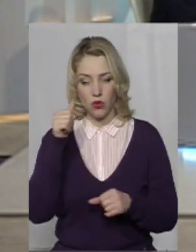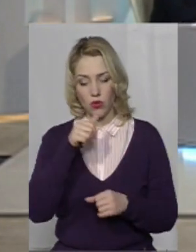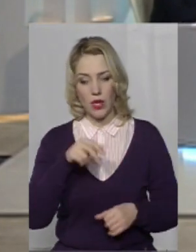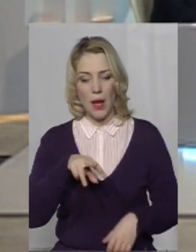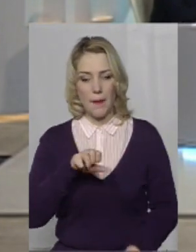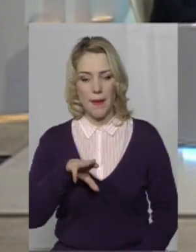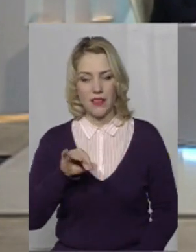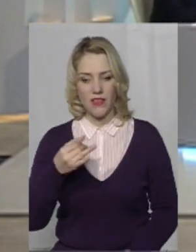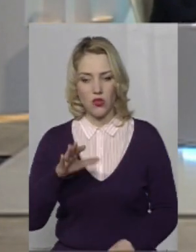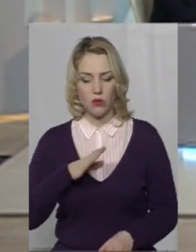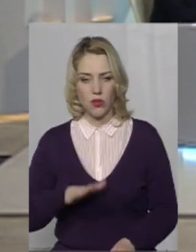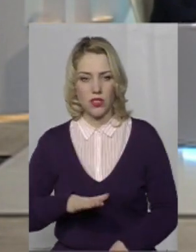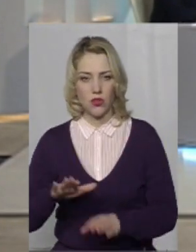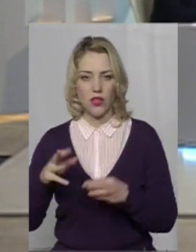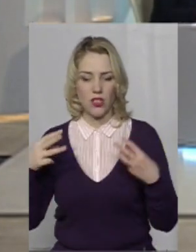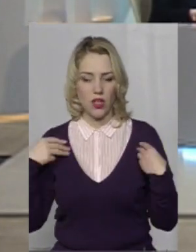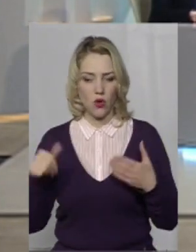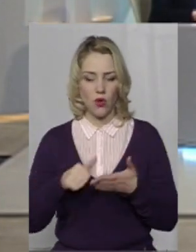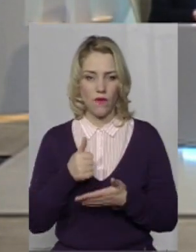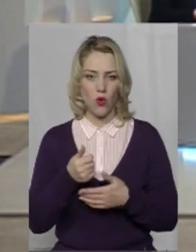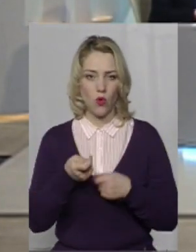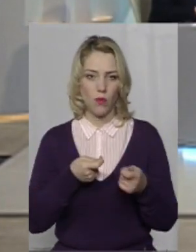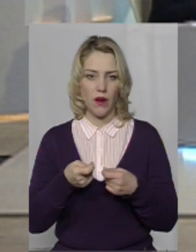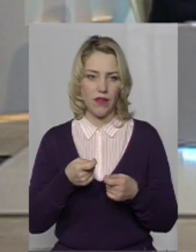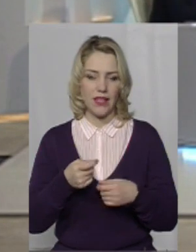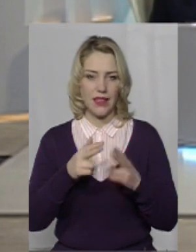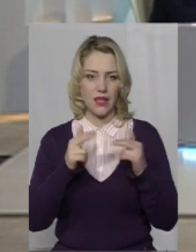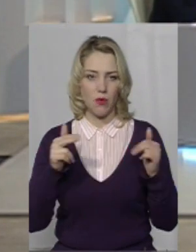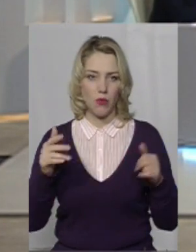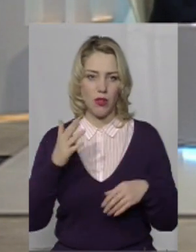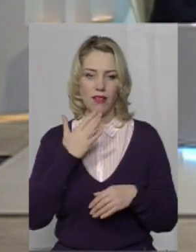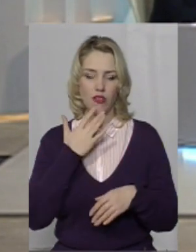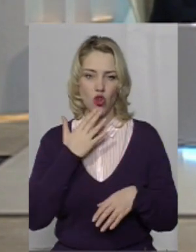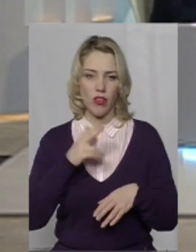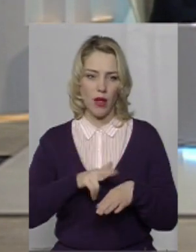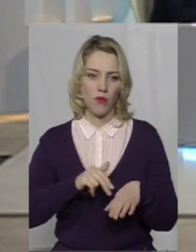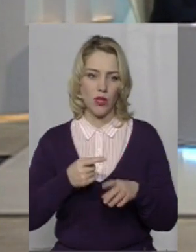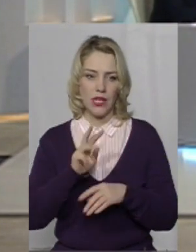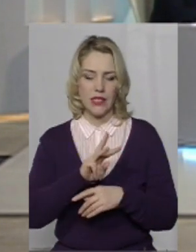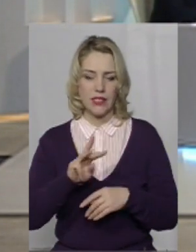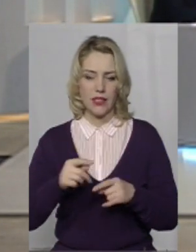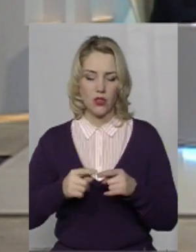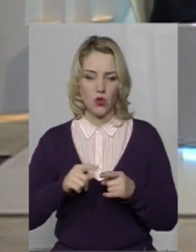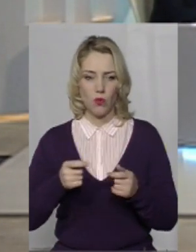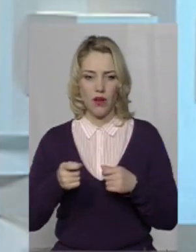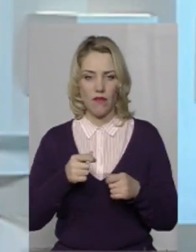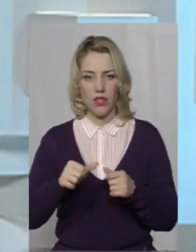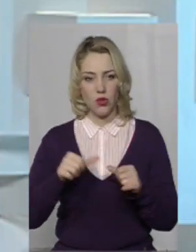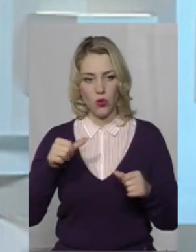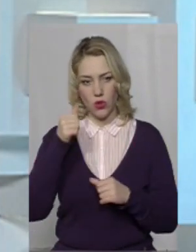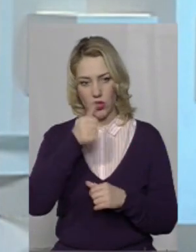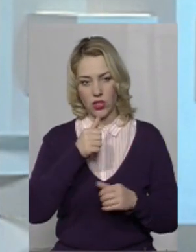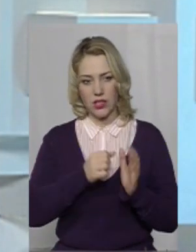Матвійчук був заступником начальника головного управління Дніпропетровської нацполіції. Сайт згаданого управління інформує, що торік